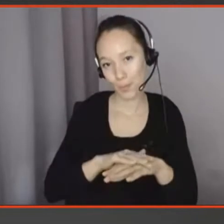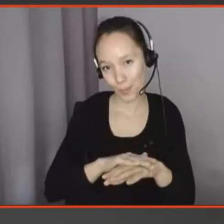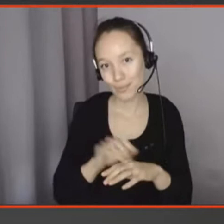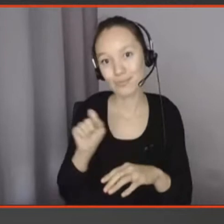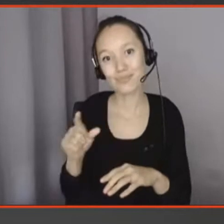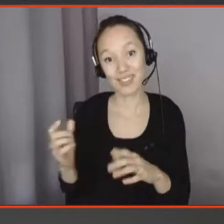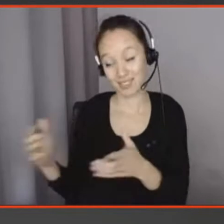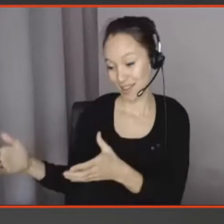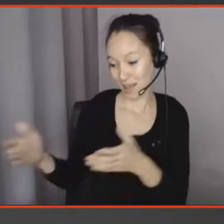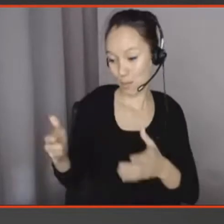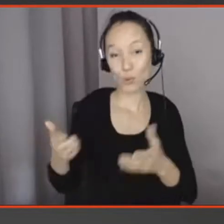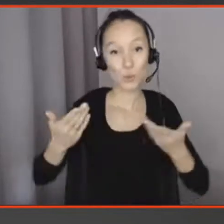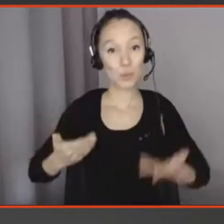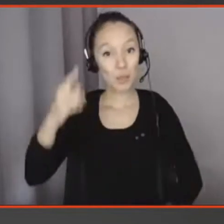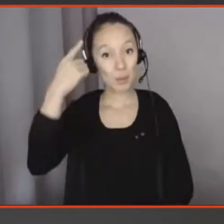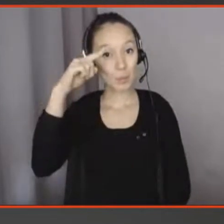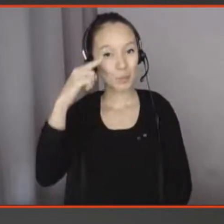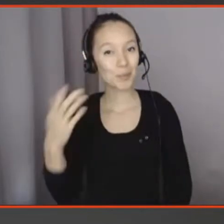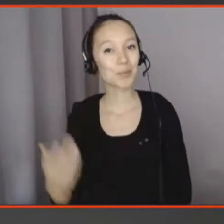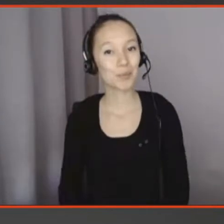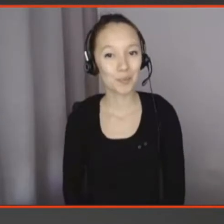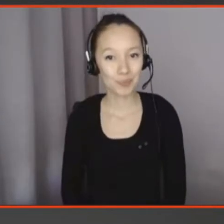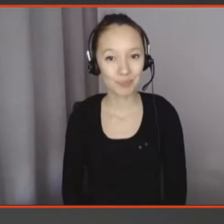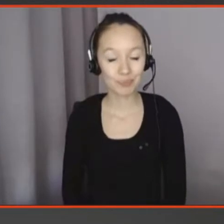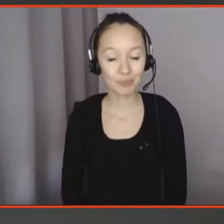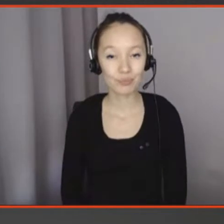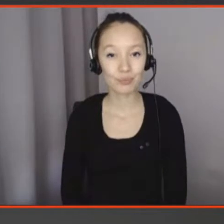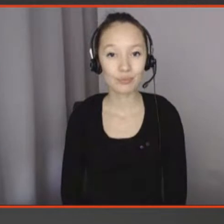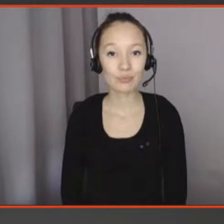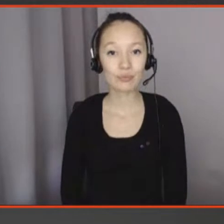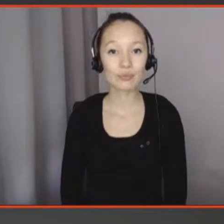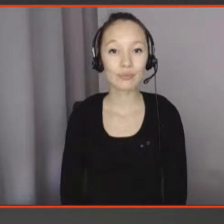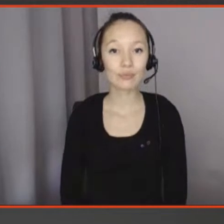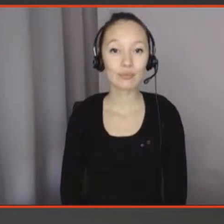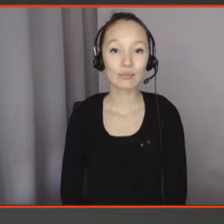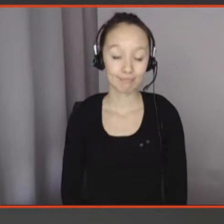'hui, et les objets gagnent du sens avec le temps.